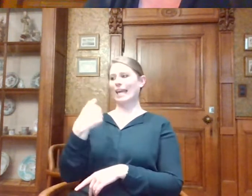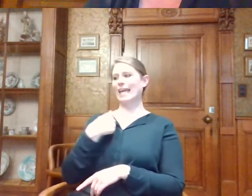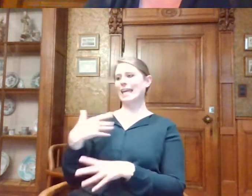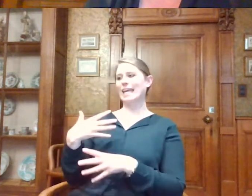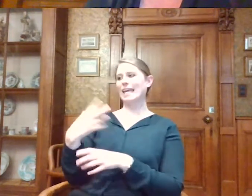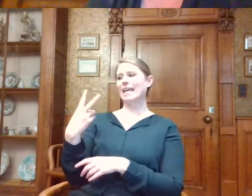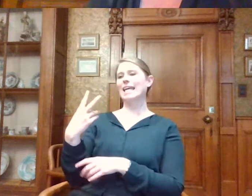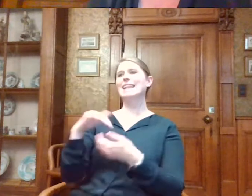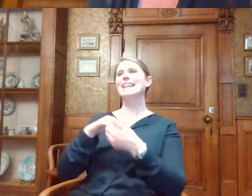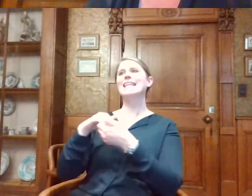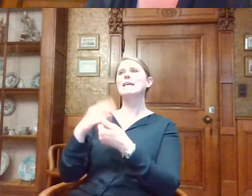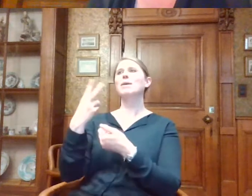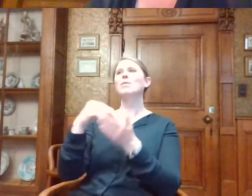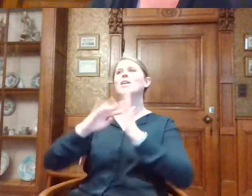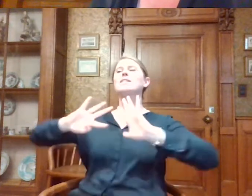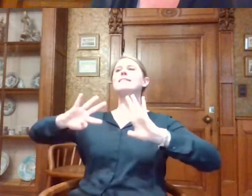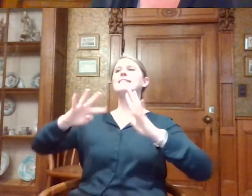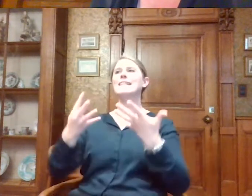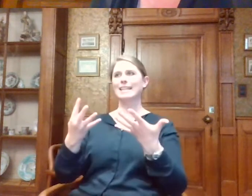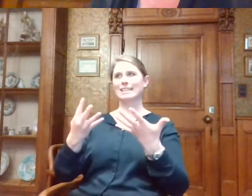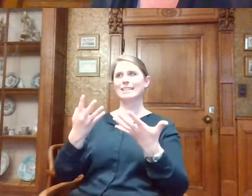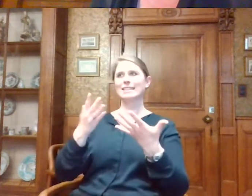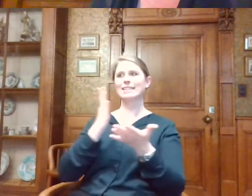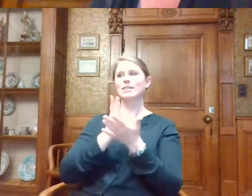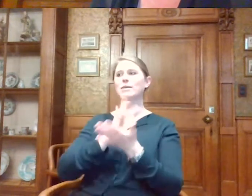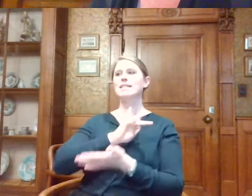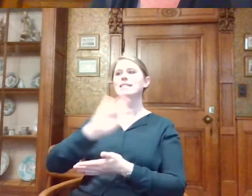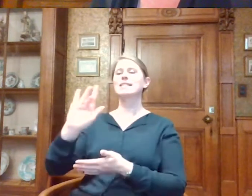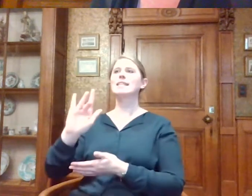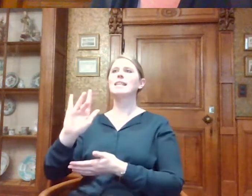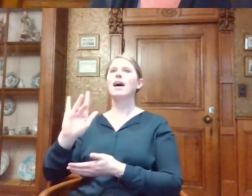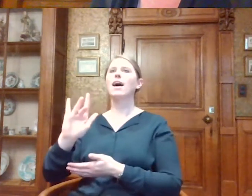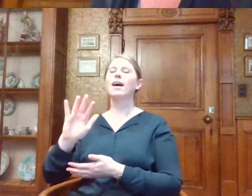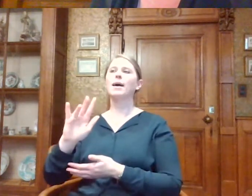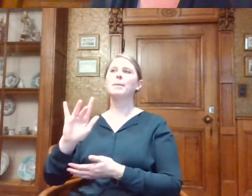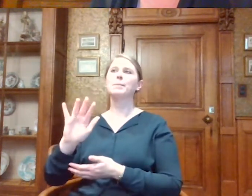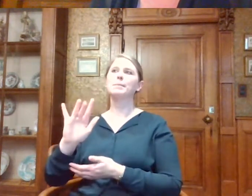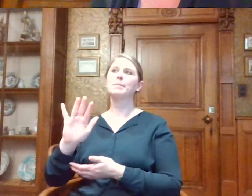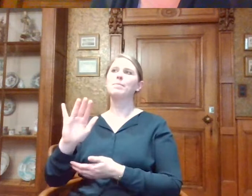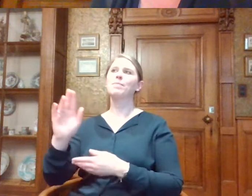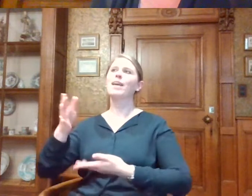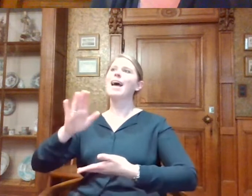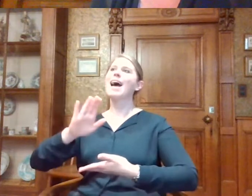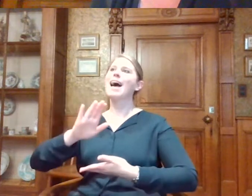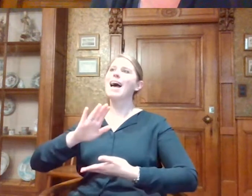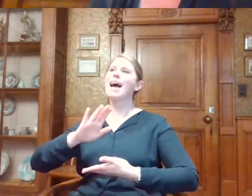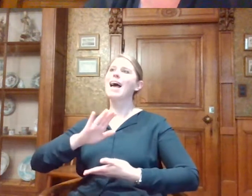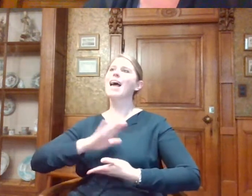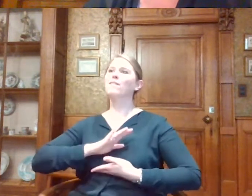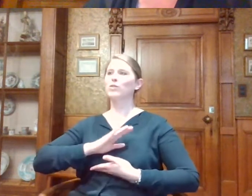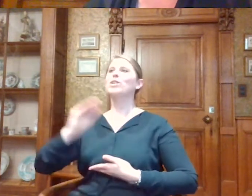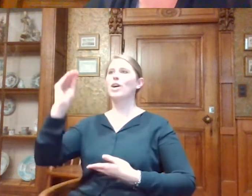van 2019 naar de voorstelling van de erfgoedapp in de Dove